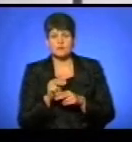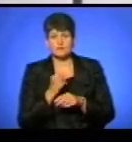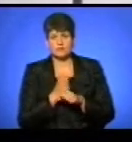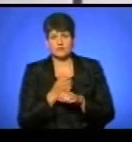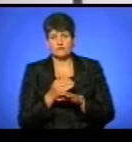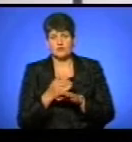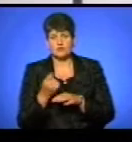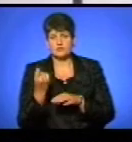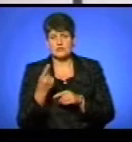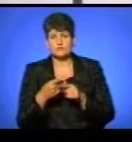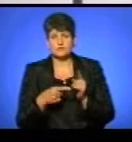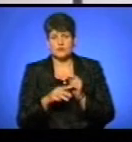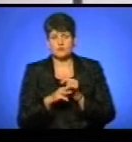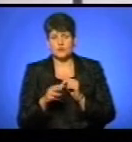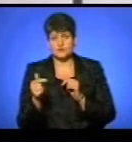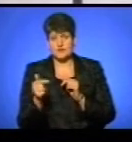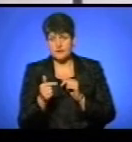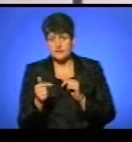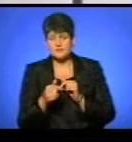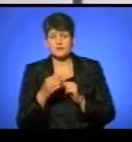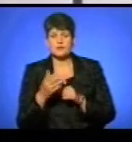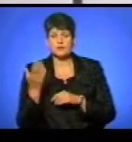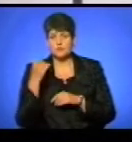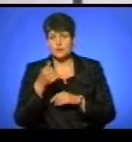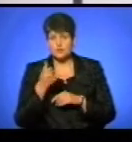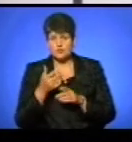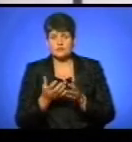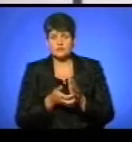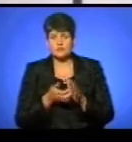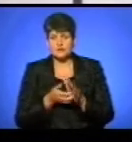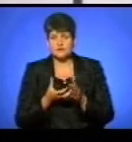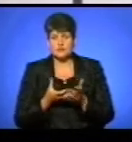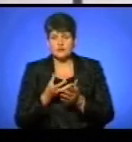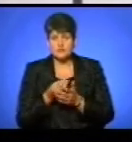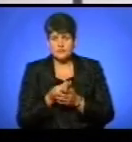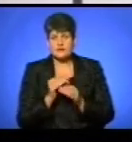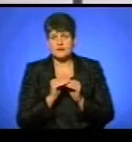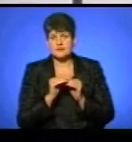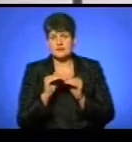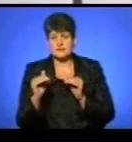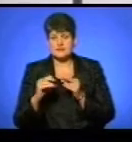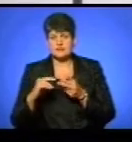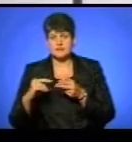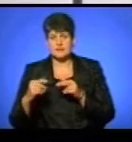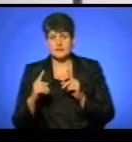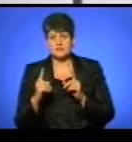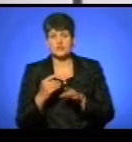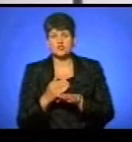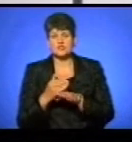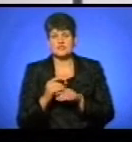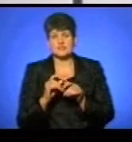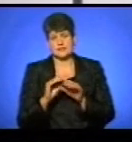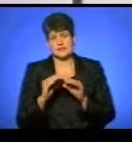11,5 млн грн. Зазначу, торік через недофінансування асфальтне покриття на дамбі замінили лише частково.